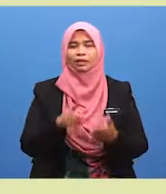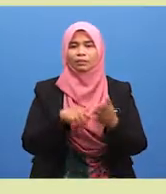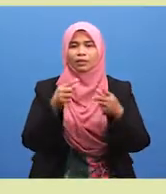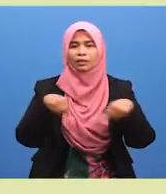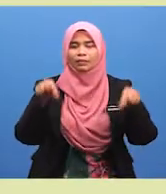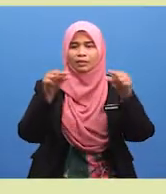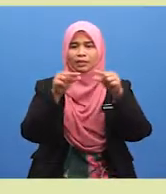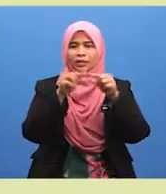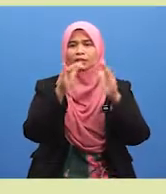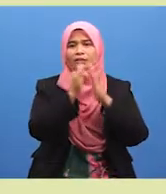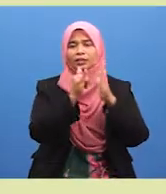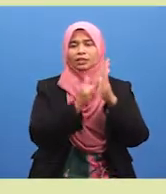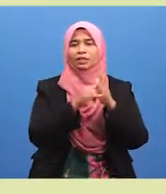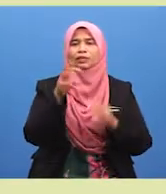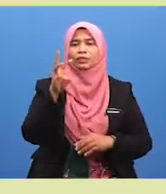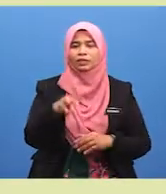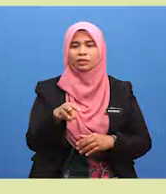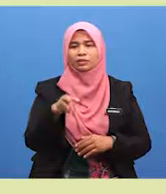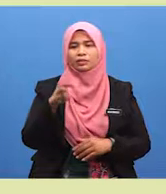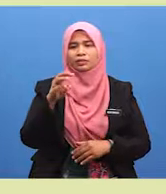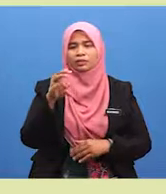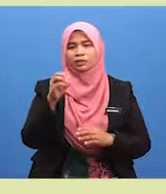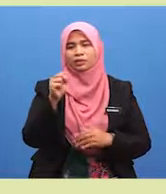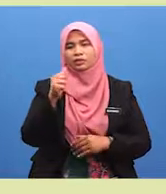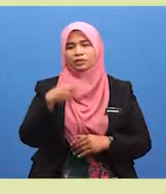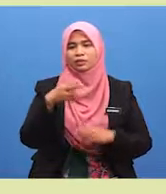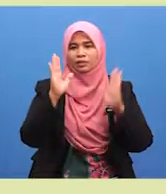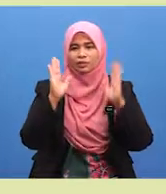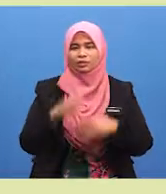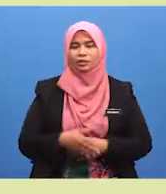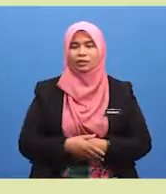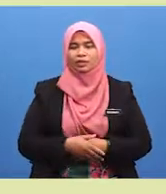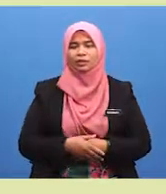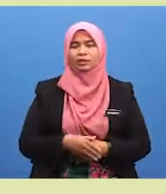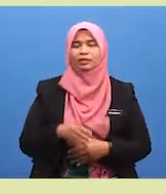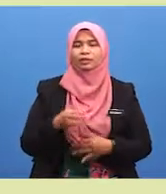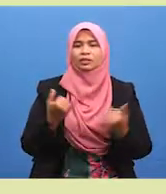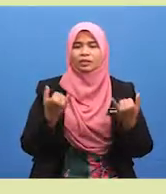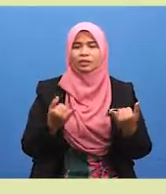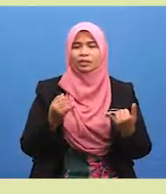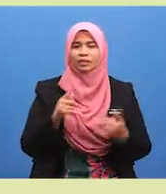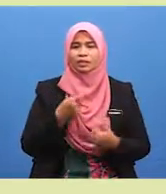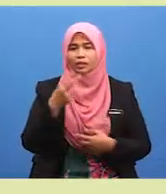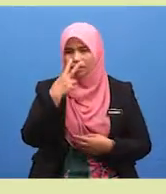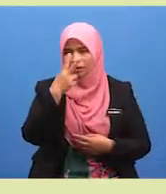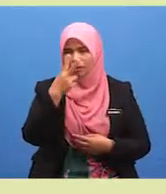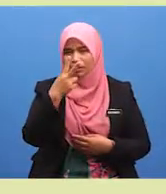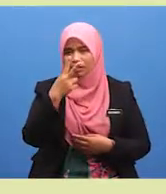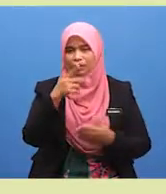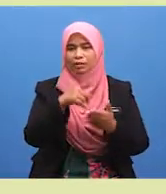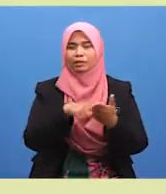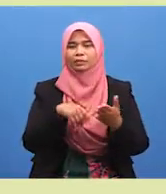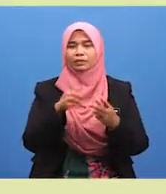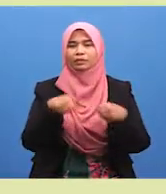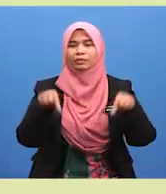Apakah kepentingan syarat wajib sah solat? murid-murid, sekarang mari kita lihat pula